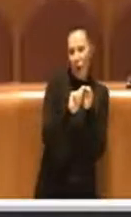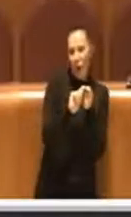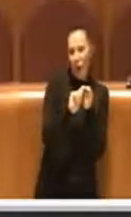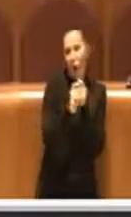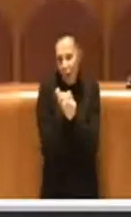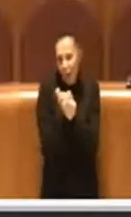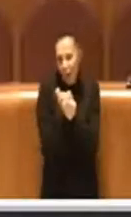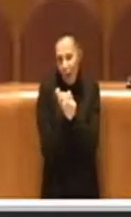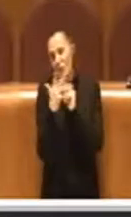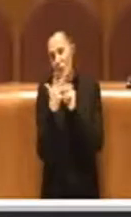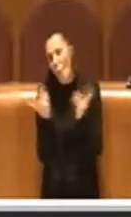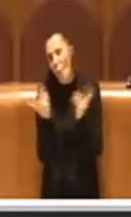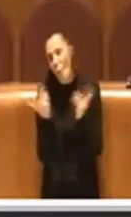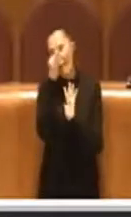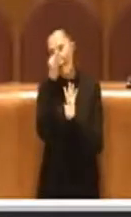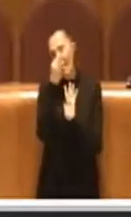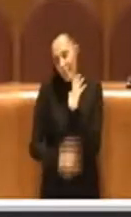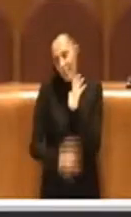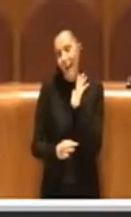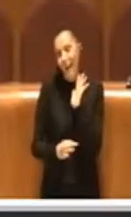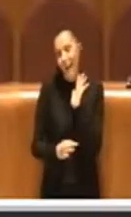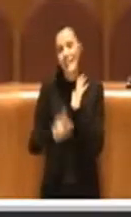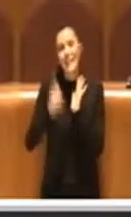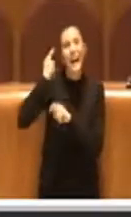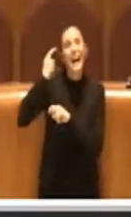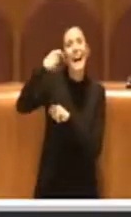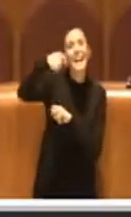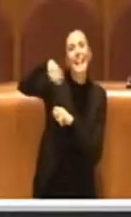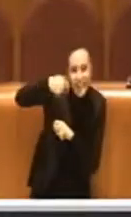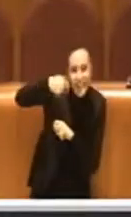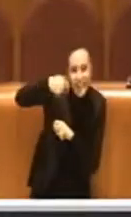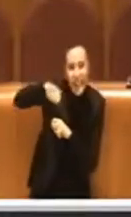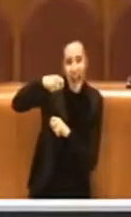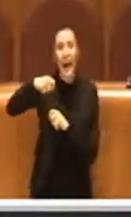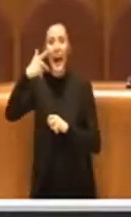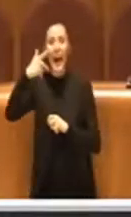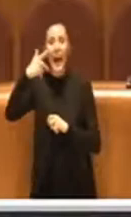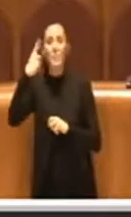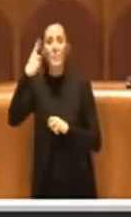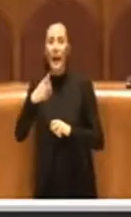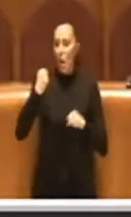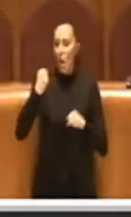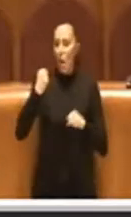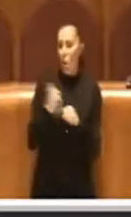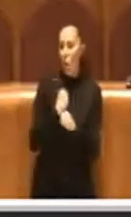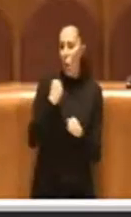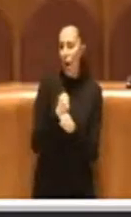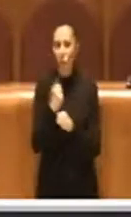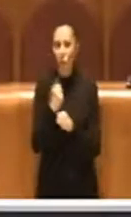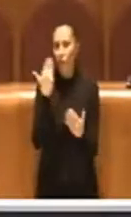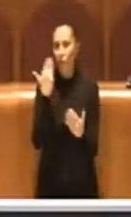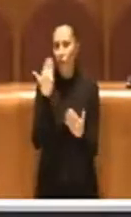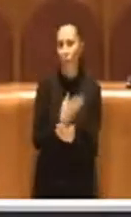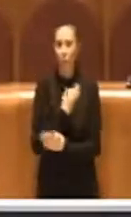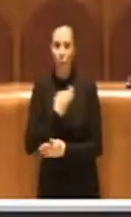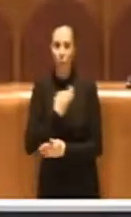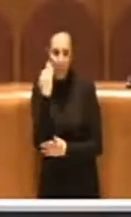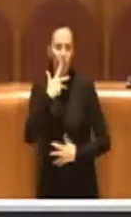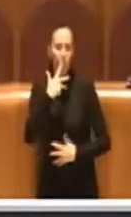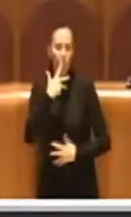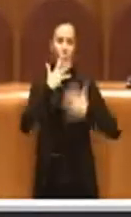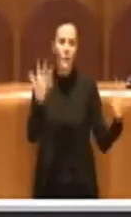Oggettivamente i richiami all'inefficienza della maggioranza relativamente a queste votazioni, anche a quest'ultima